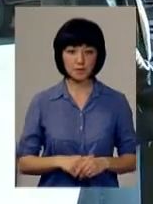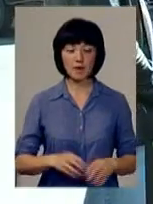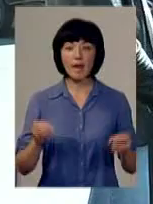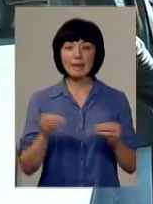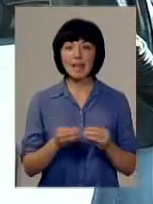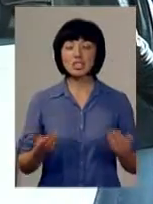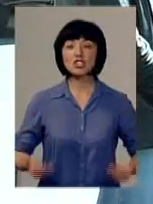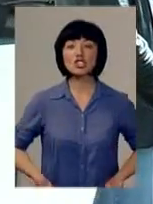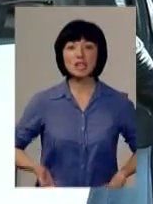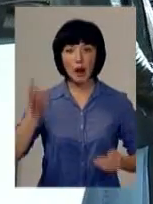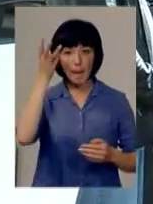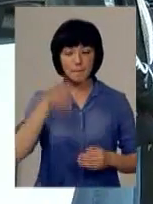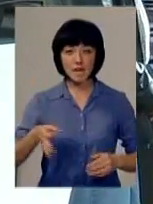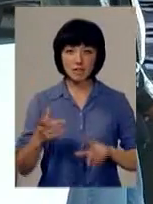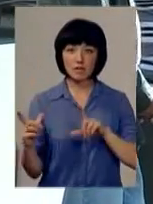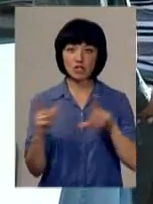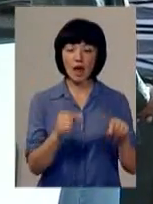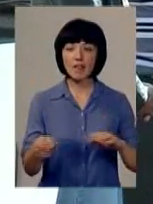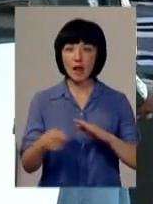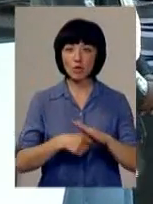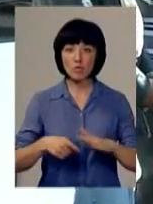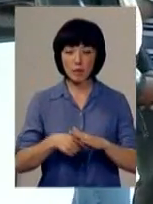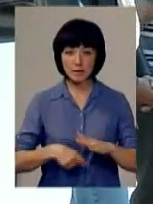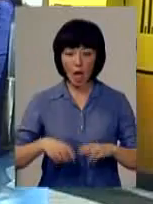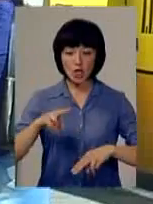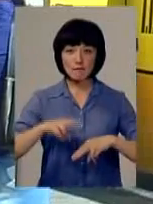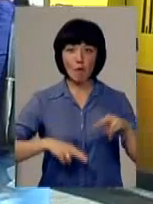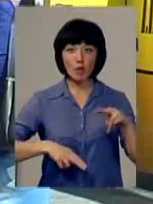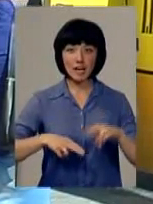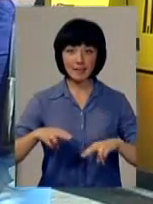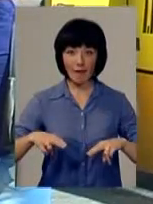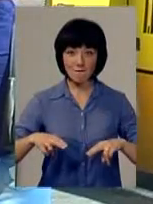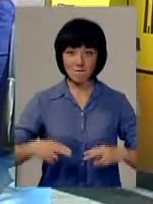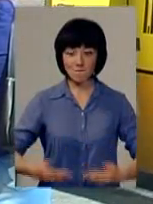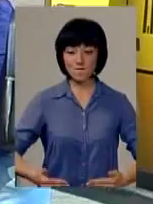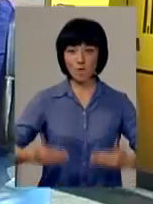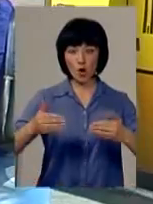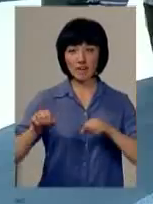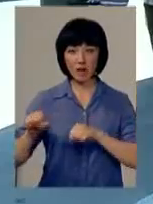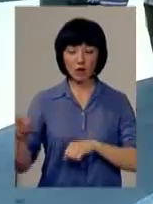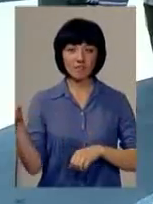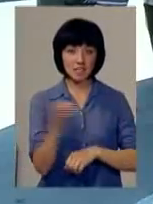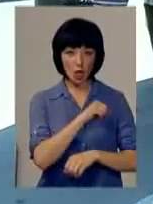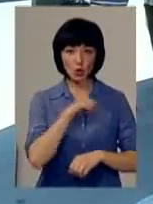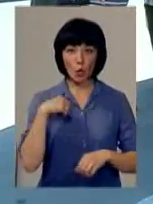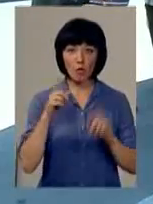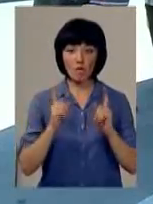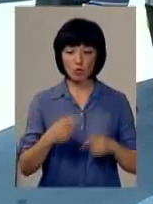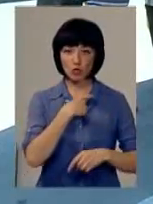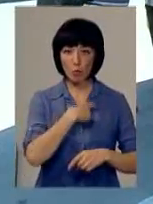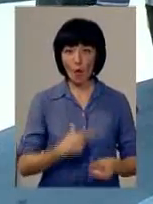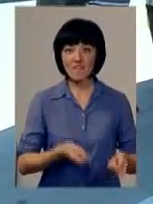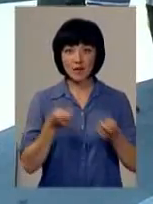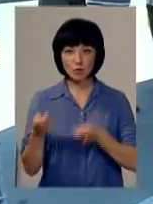Десять жителів Хмельниччини вирушають на Донбас зводити фортифікацію. Офіційно всі вони добровольці. З собою везуть